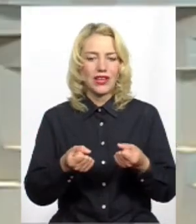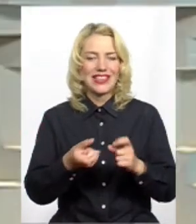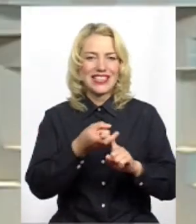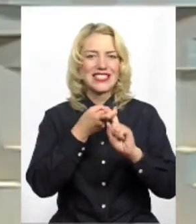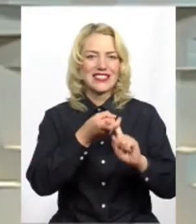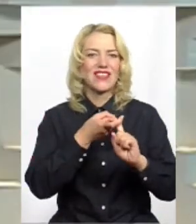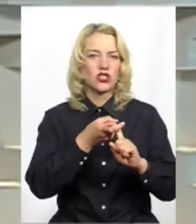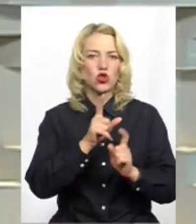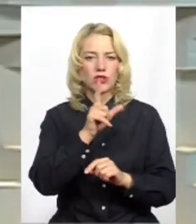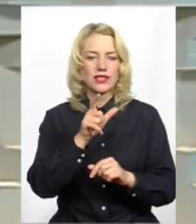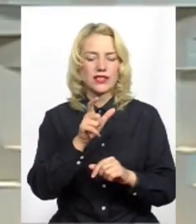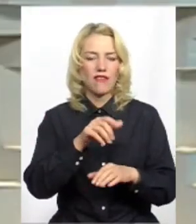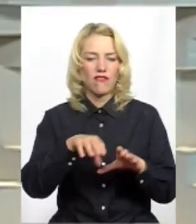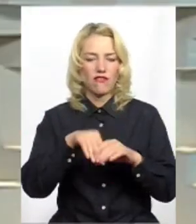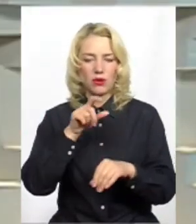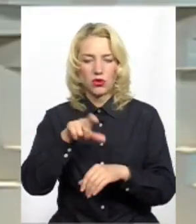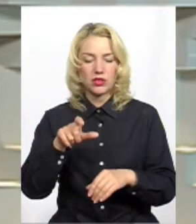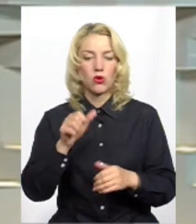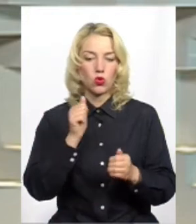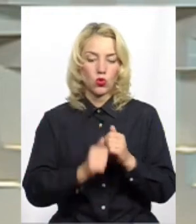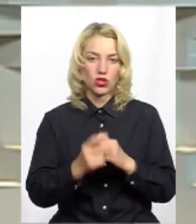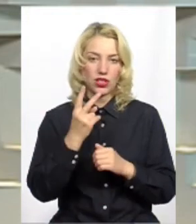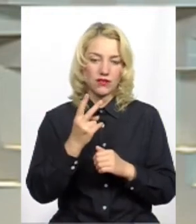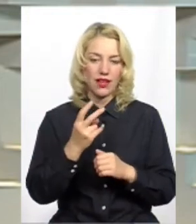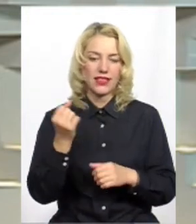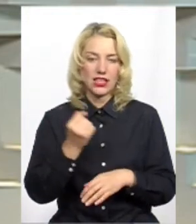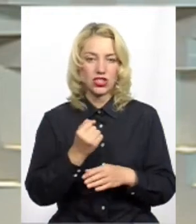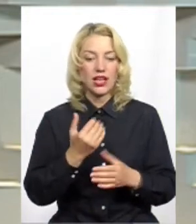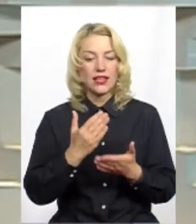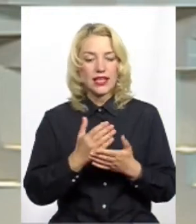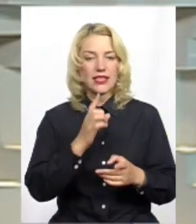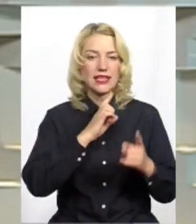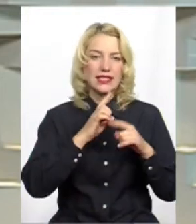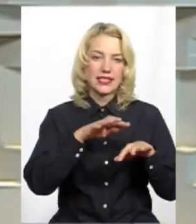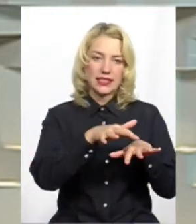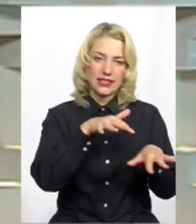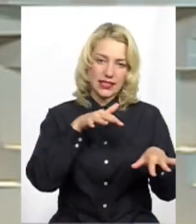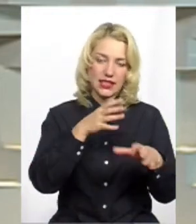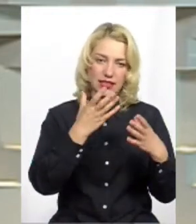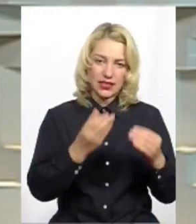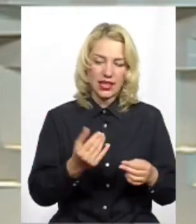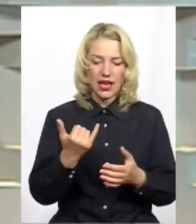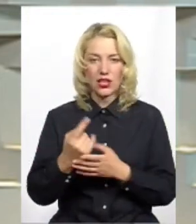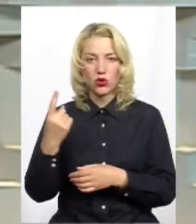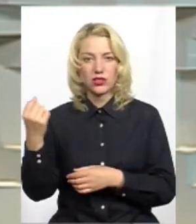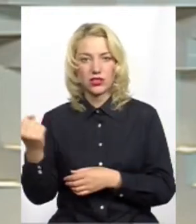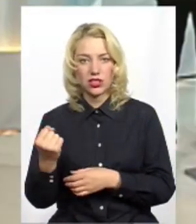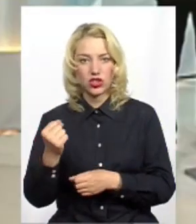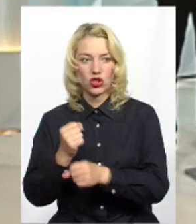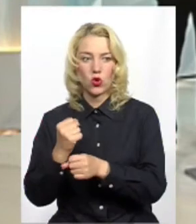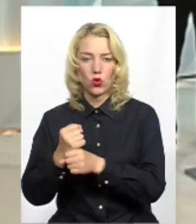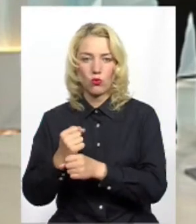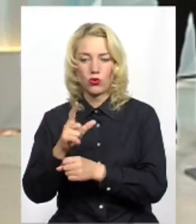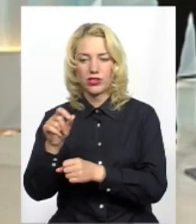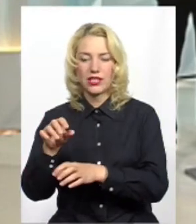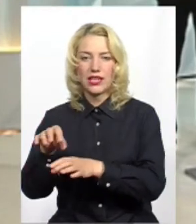Кожні два тижні. Є сесійні дні, коли депутат працює у Верховній Раді, і є тиждень роботи з